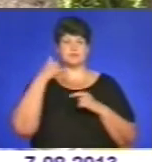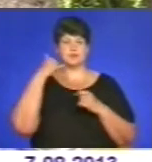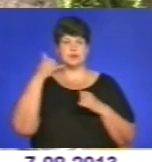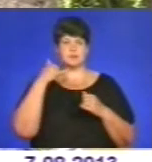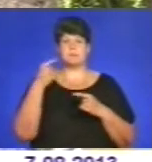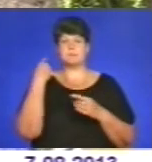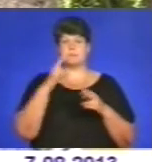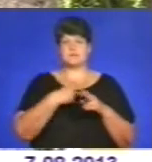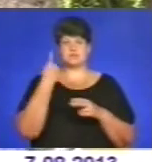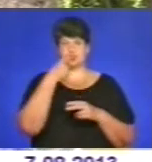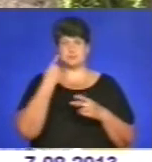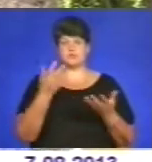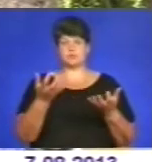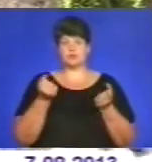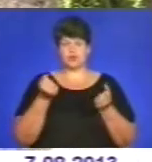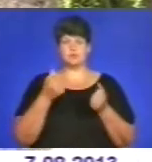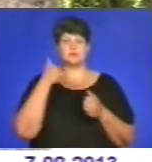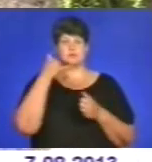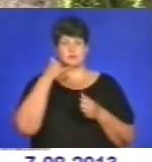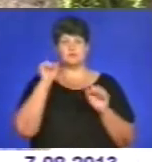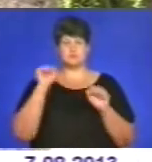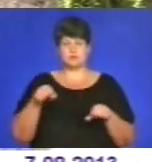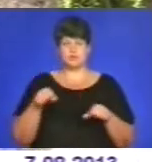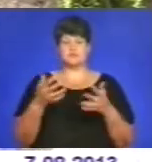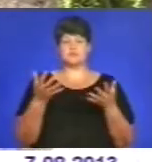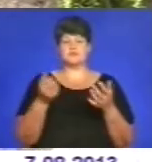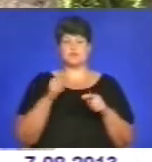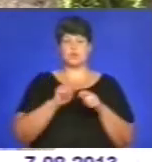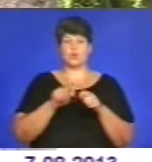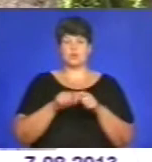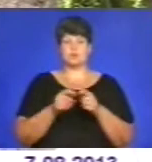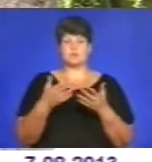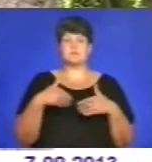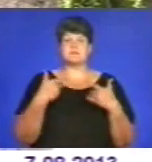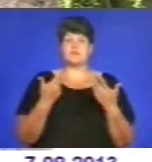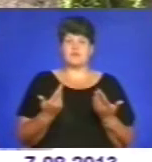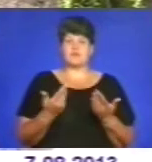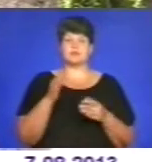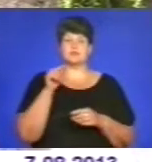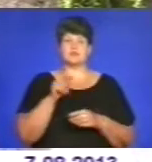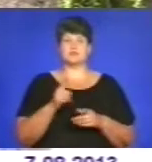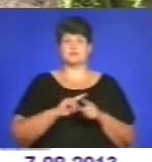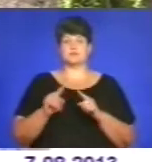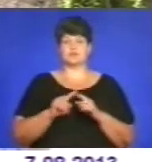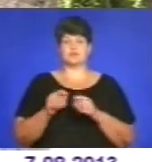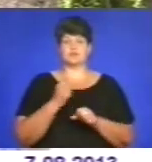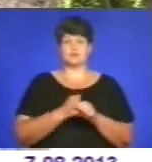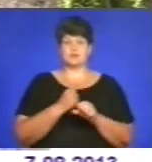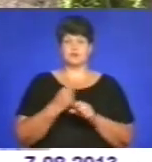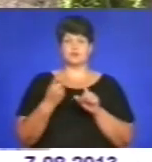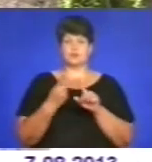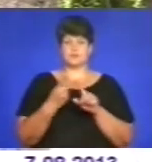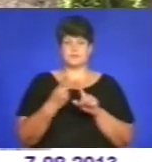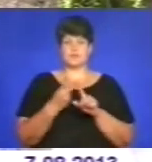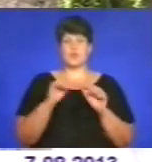прийому чи безпосередніх звернень на телефон дозвонити, взяти, ми беремо на контроль ці звернення, і вони оперативно працюють. перше. Друге –